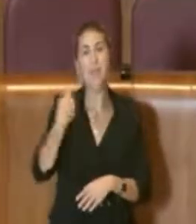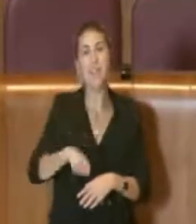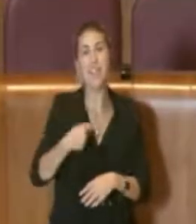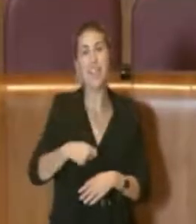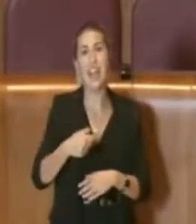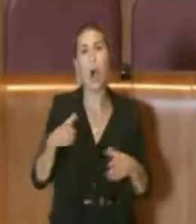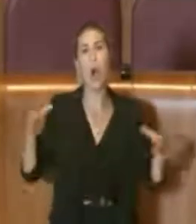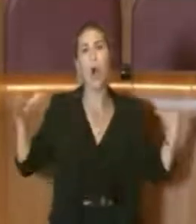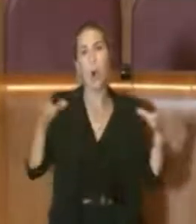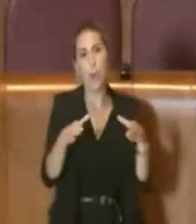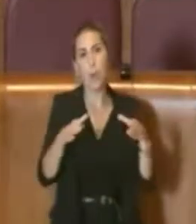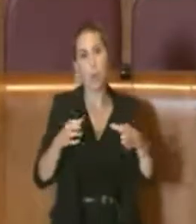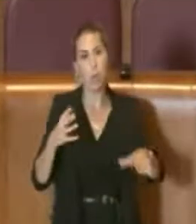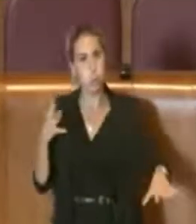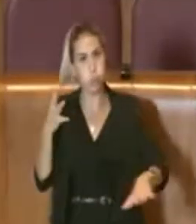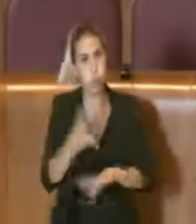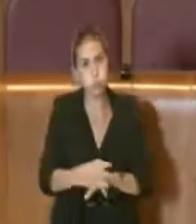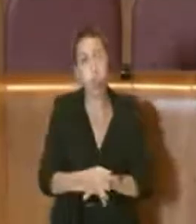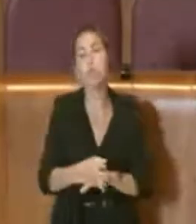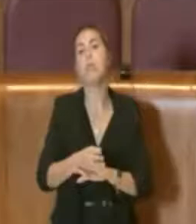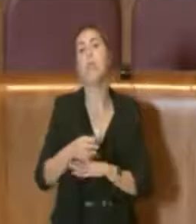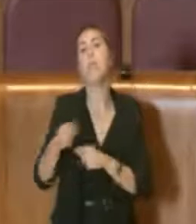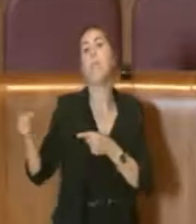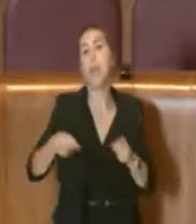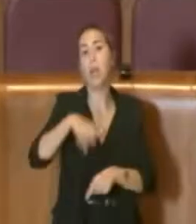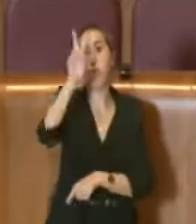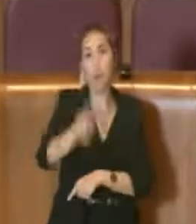Commissione, che subentro nel 2020,